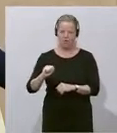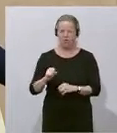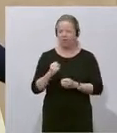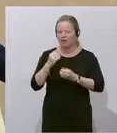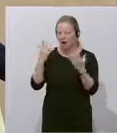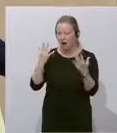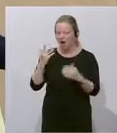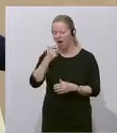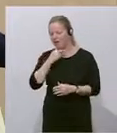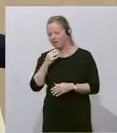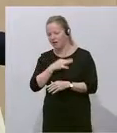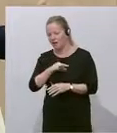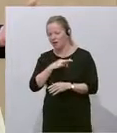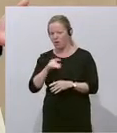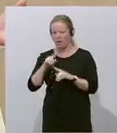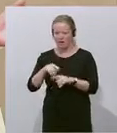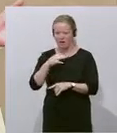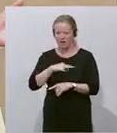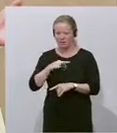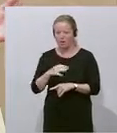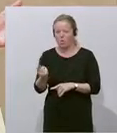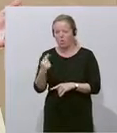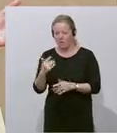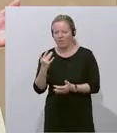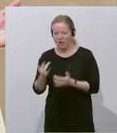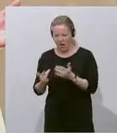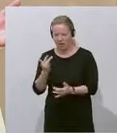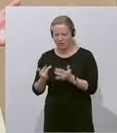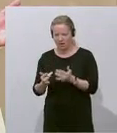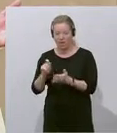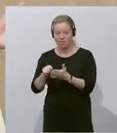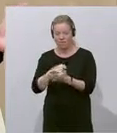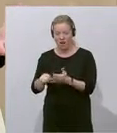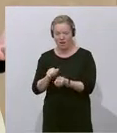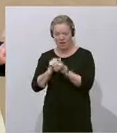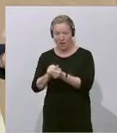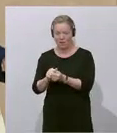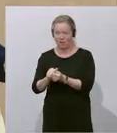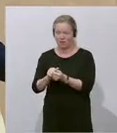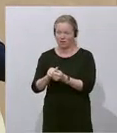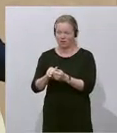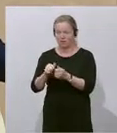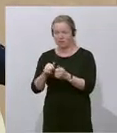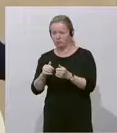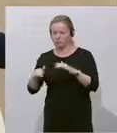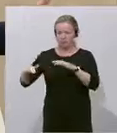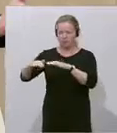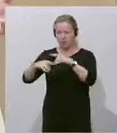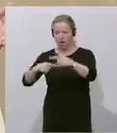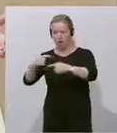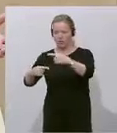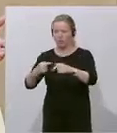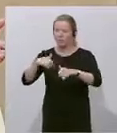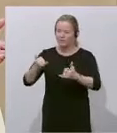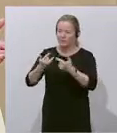Altkanzler noch als Kanzler ins B in einen Wahlkampf ziehen und dauernd erklären müssen, ach, das ist mir